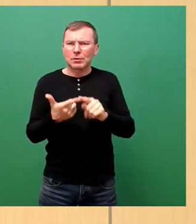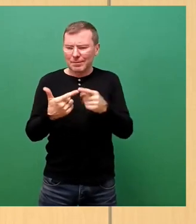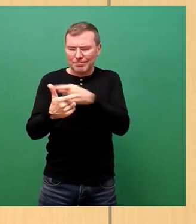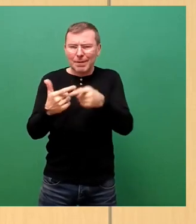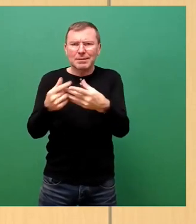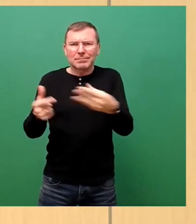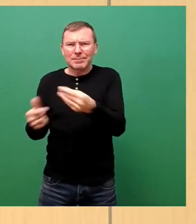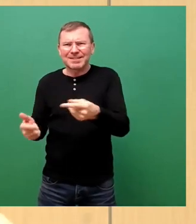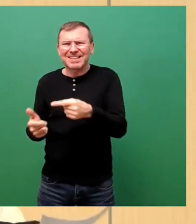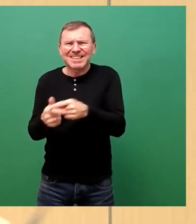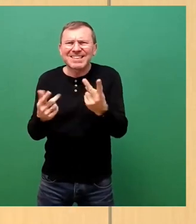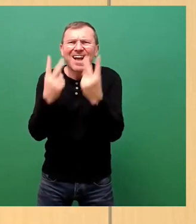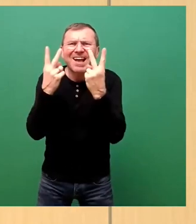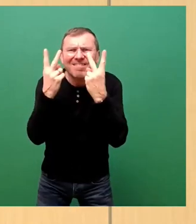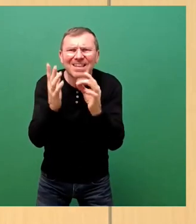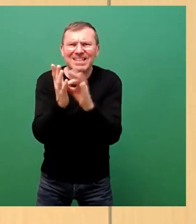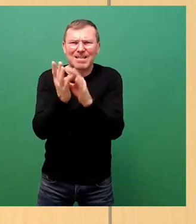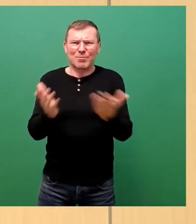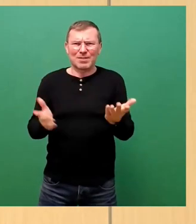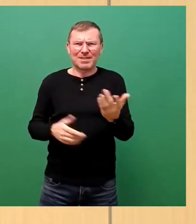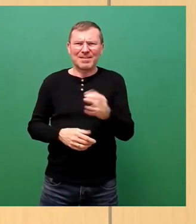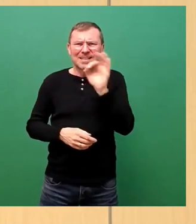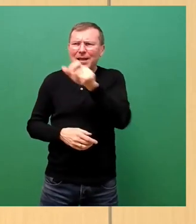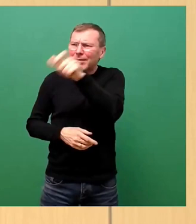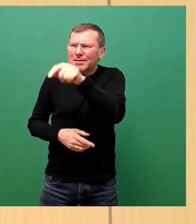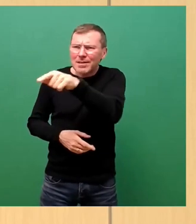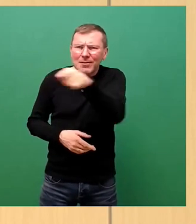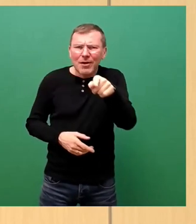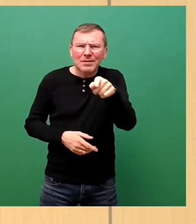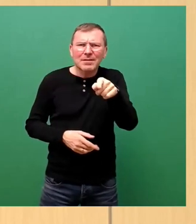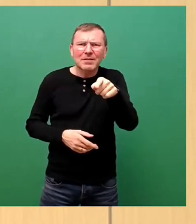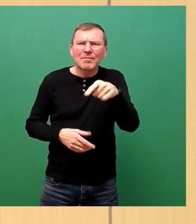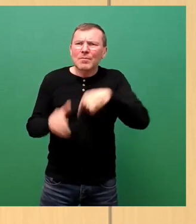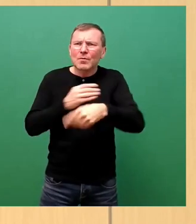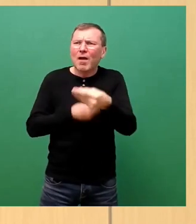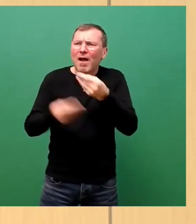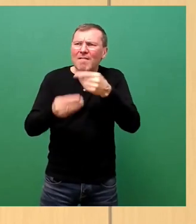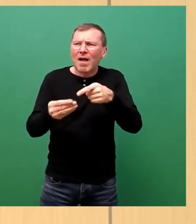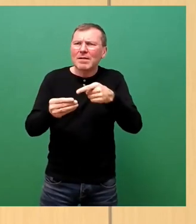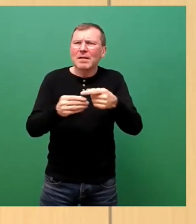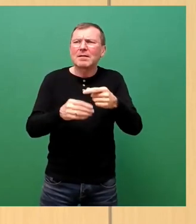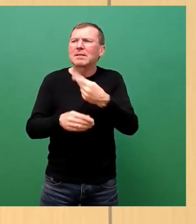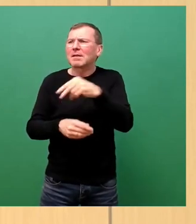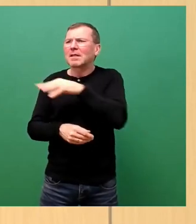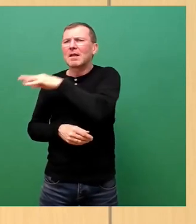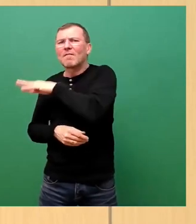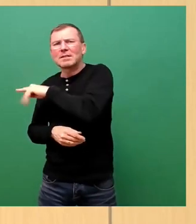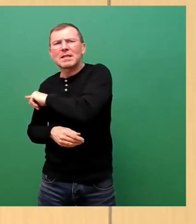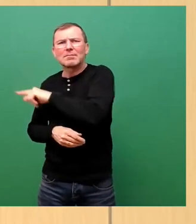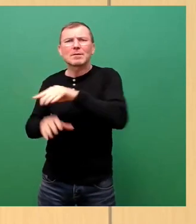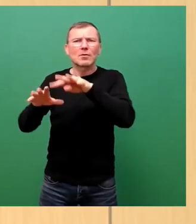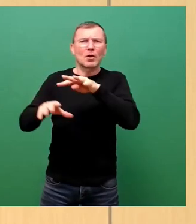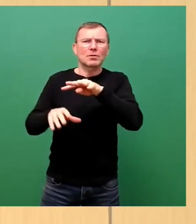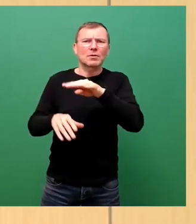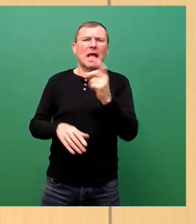habe ich mit genau den Leuten durchverhandelt in den Jahren 14 bis 19. Mit Herrn Löser, mit Herrn Drebs,